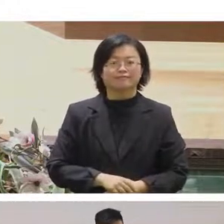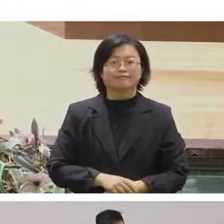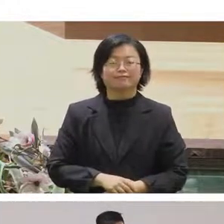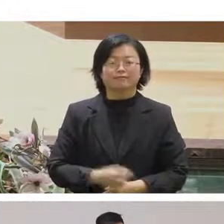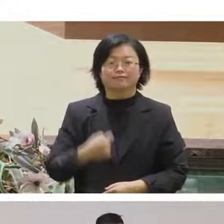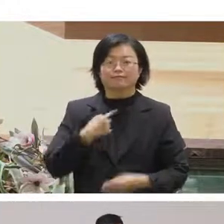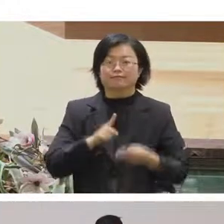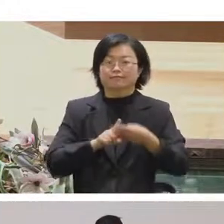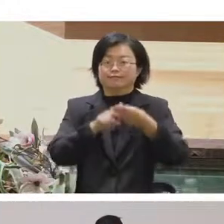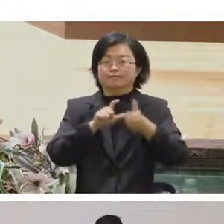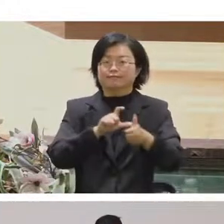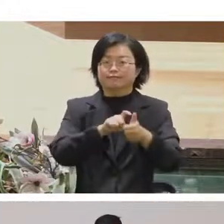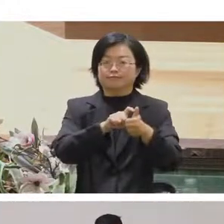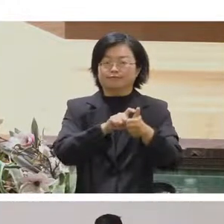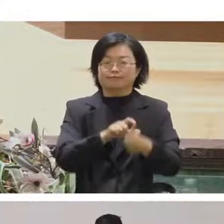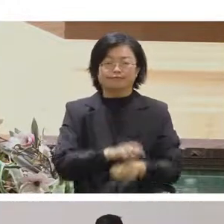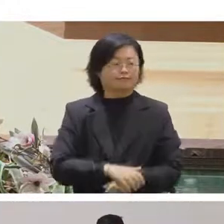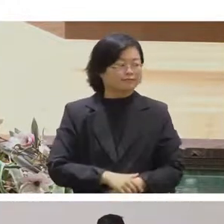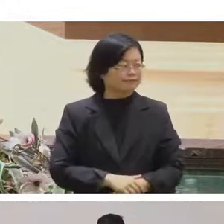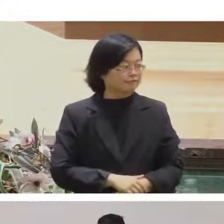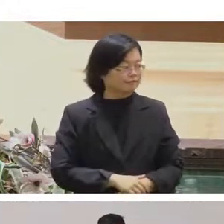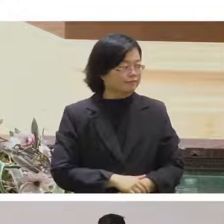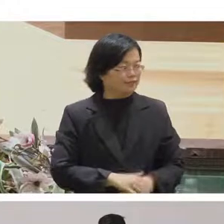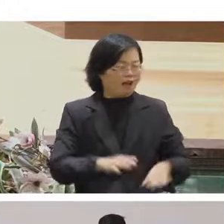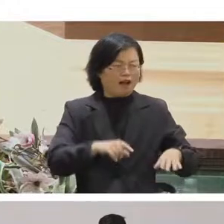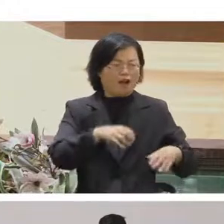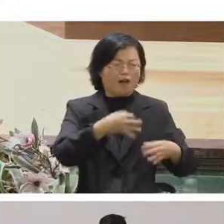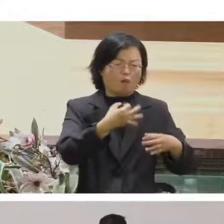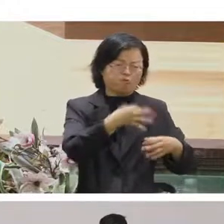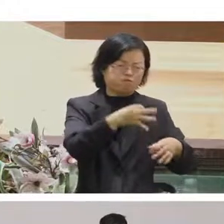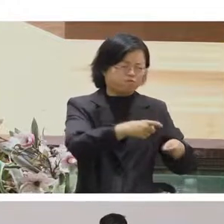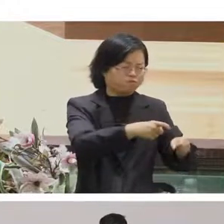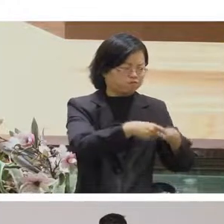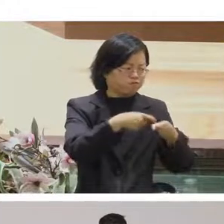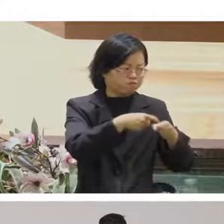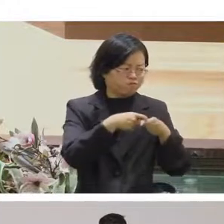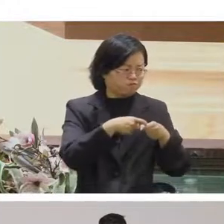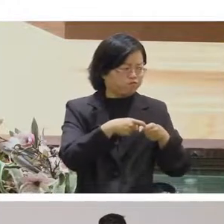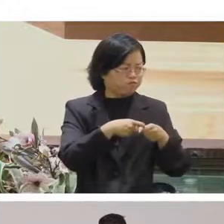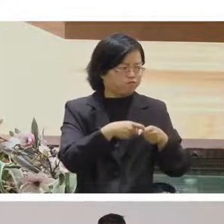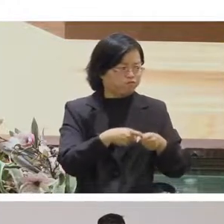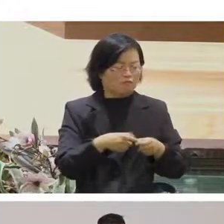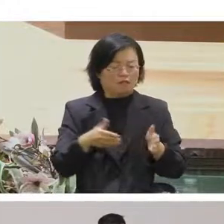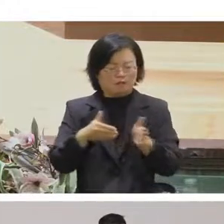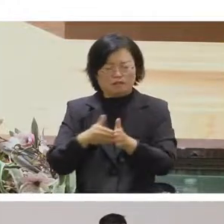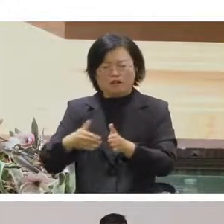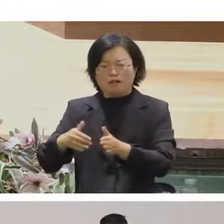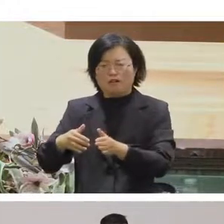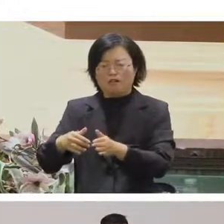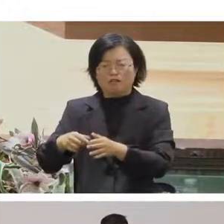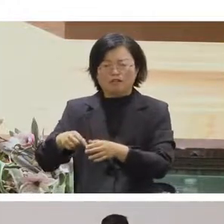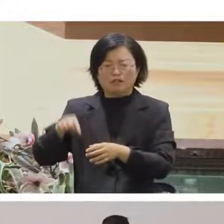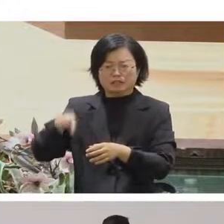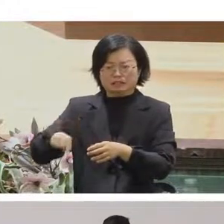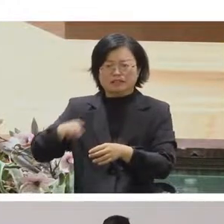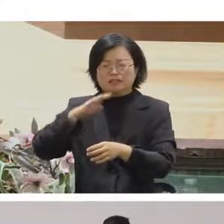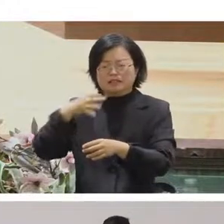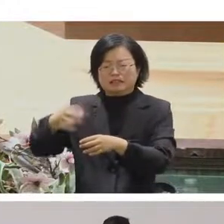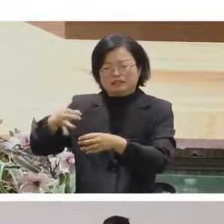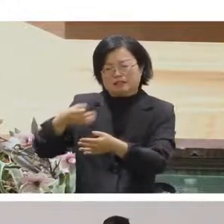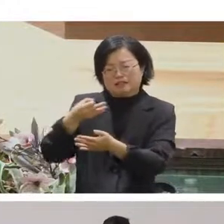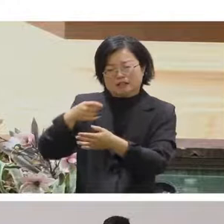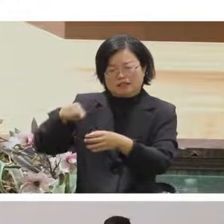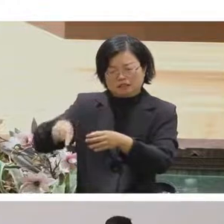我今天主題是從開源到開源所以第一個開源是開放源司馬的開源然後第二個開源是開源解流的開